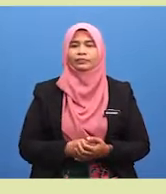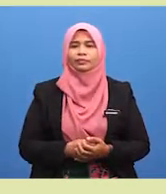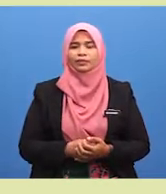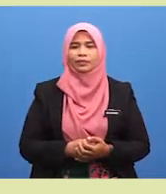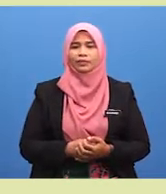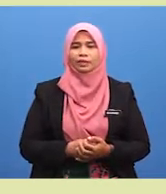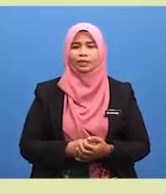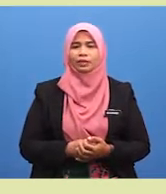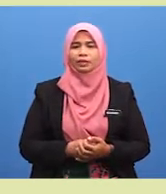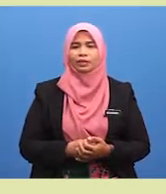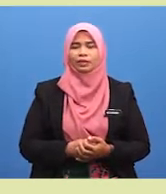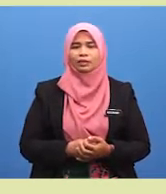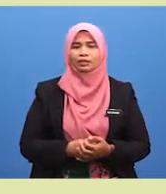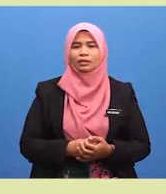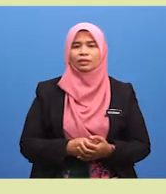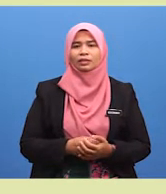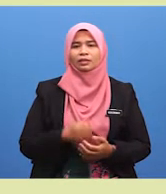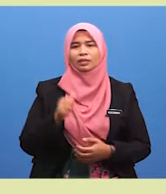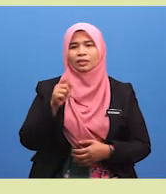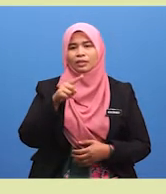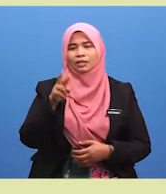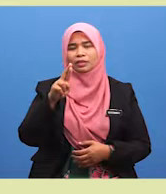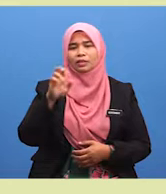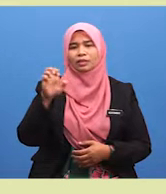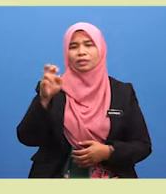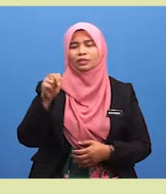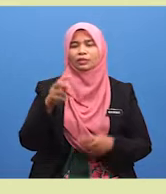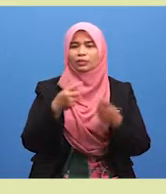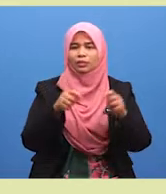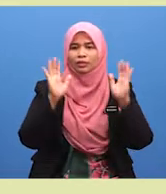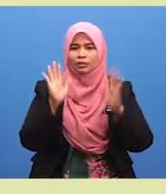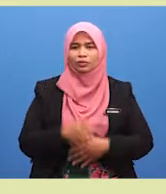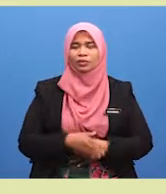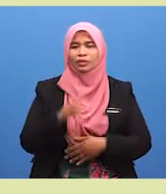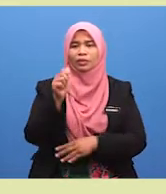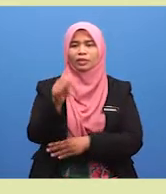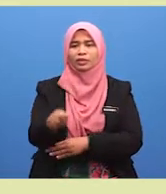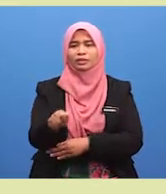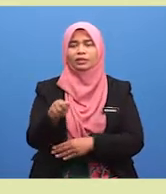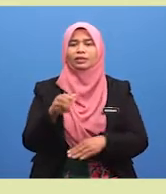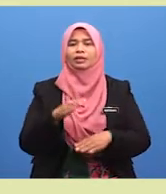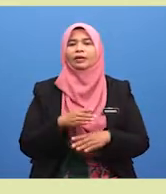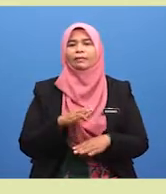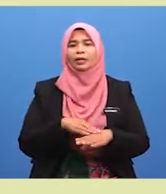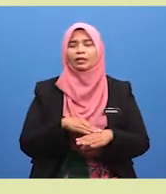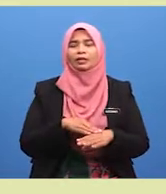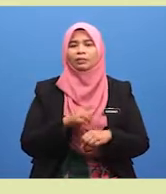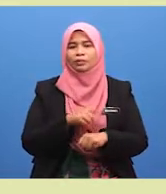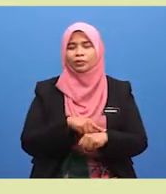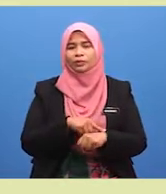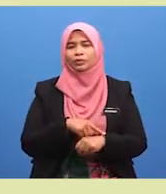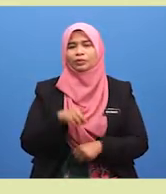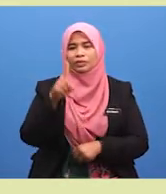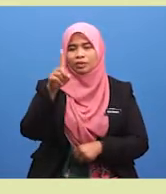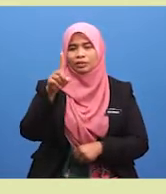Berikutnya, dengar baik-baik Azrin menunaikan solat asa tapi bezanya